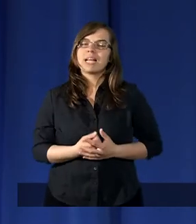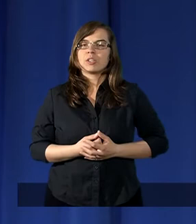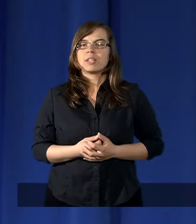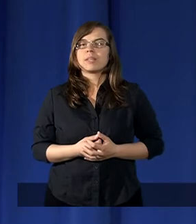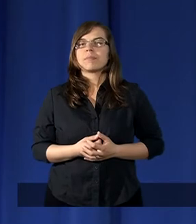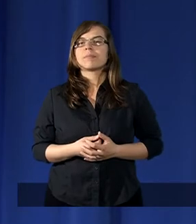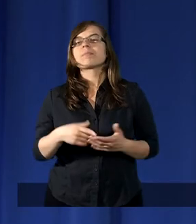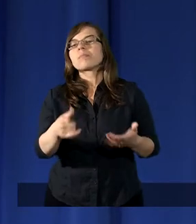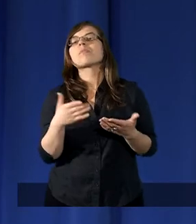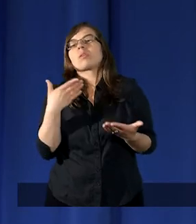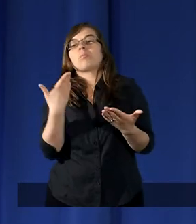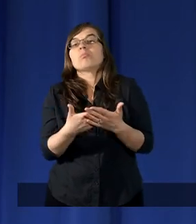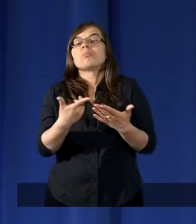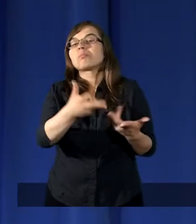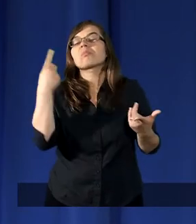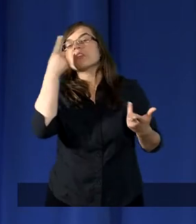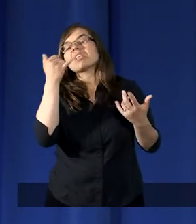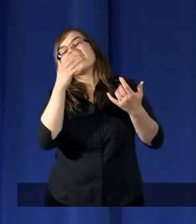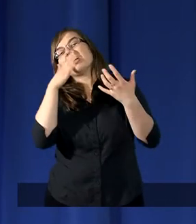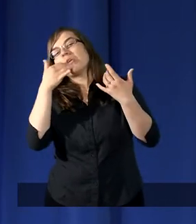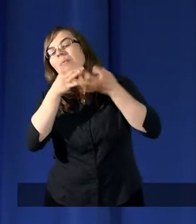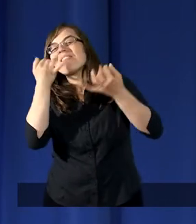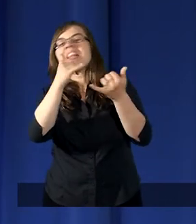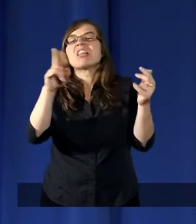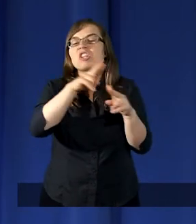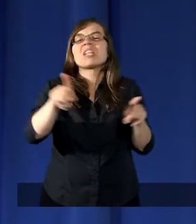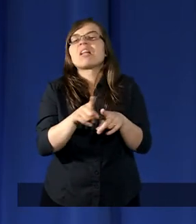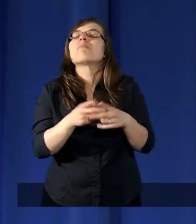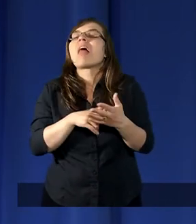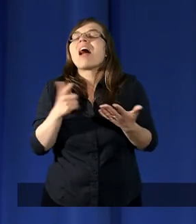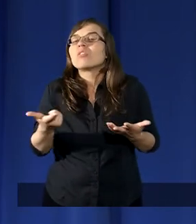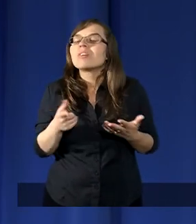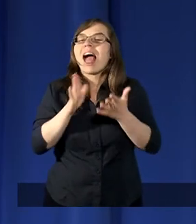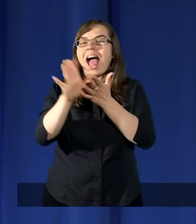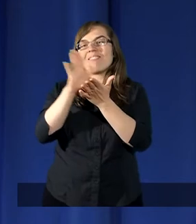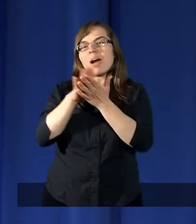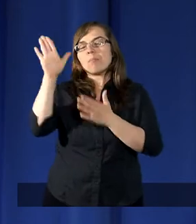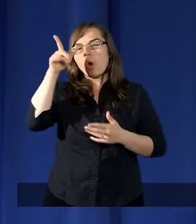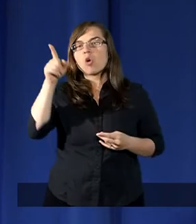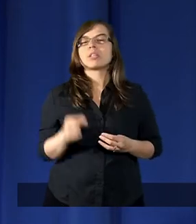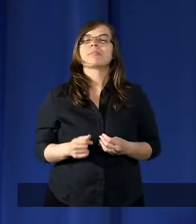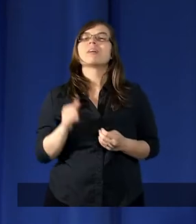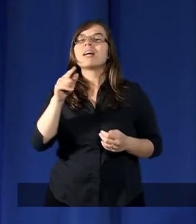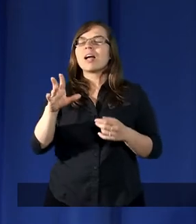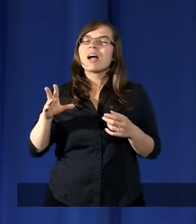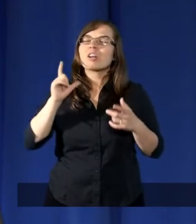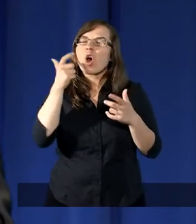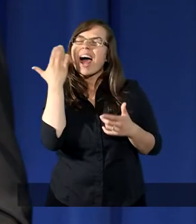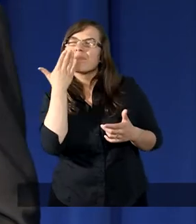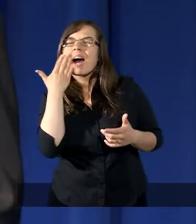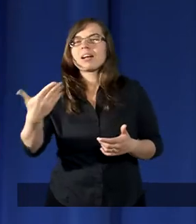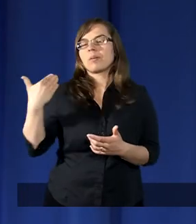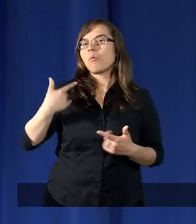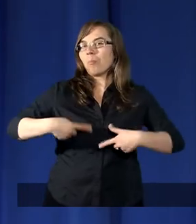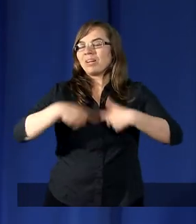może będzie śpiewał jeszcze o innych rzeczach, a mianowicie w pewnym momencie on coraz bardziej był